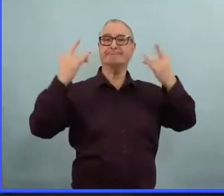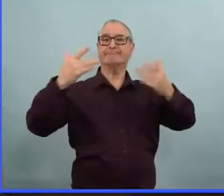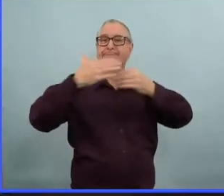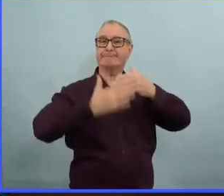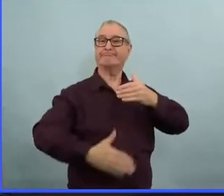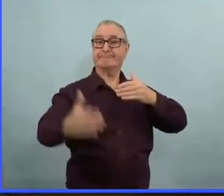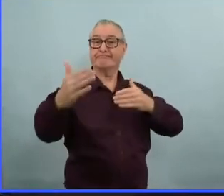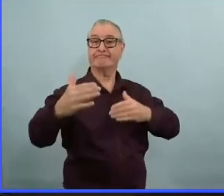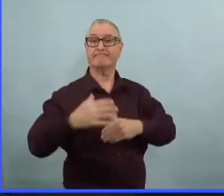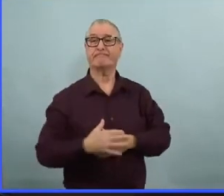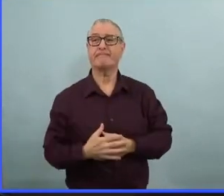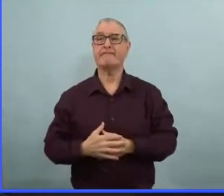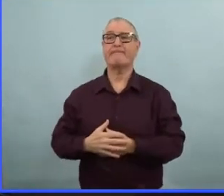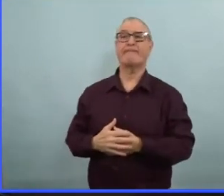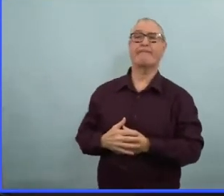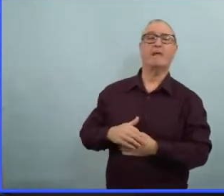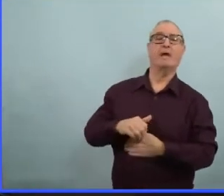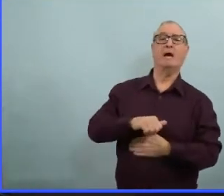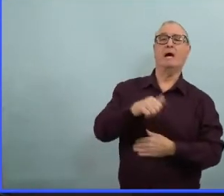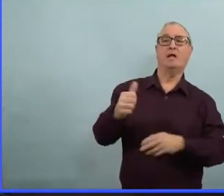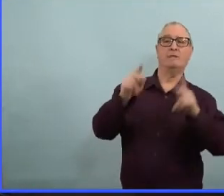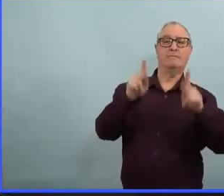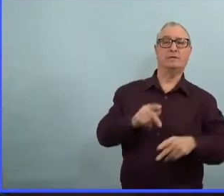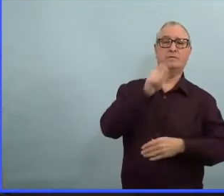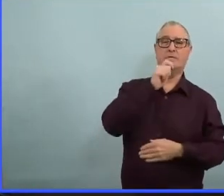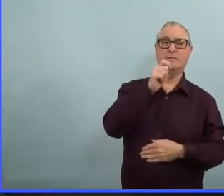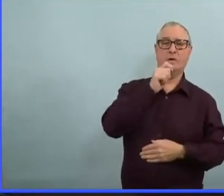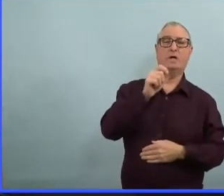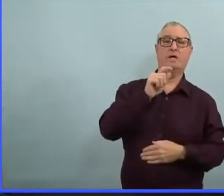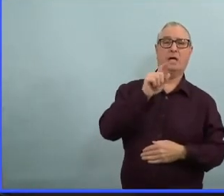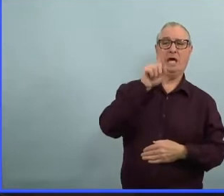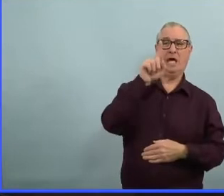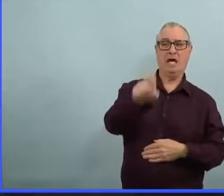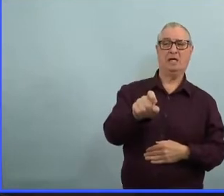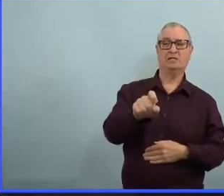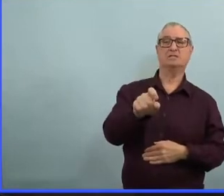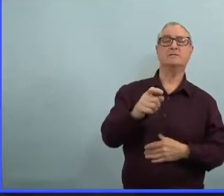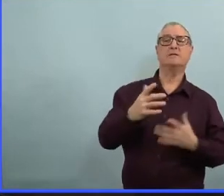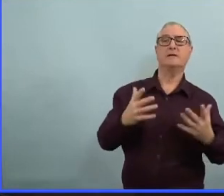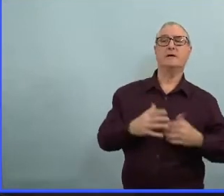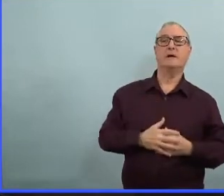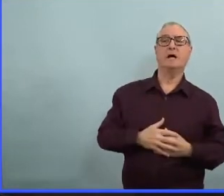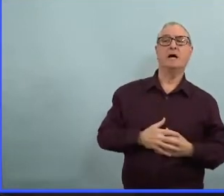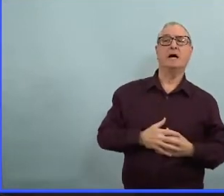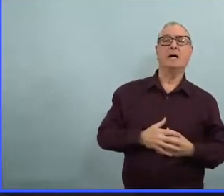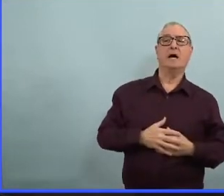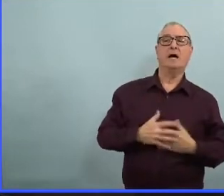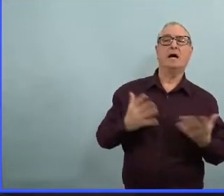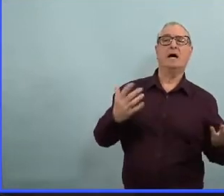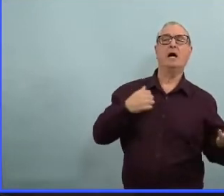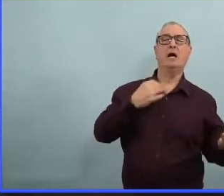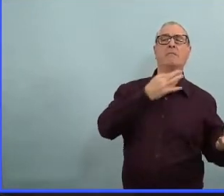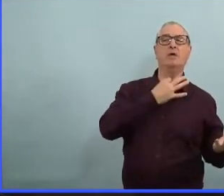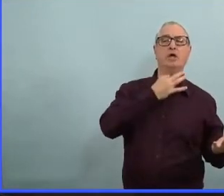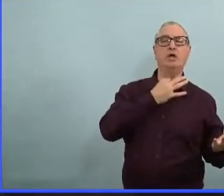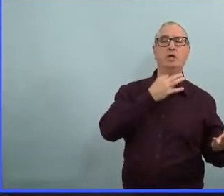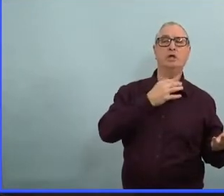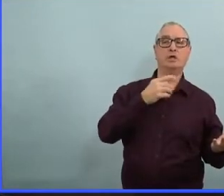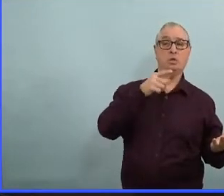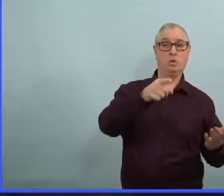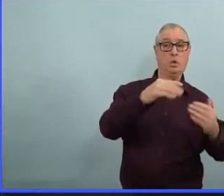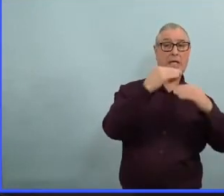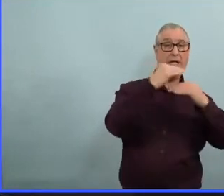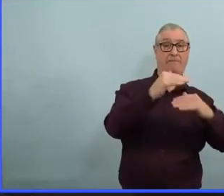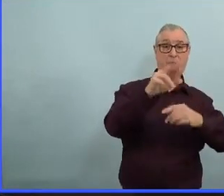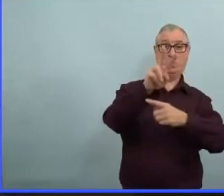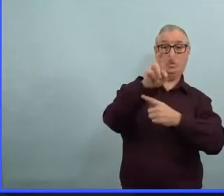Bon, alors tout ça, ce sont les entreprises qui l'ont exigé, en particulier le plafond de 250 personnes à la capacité. Donc